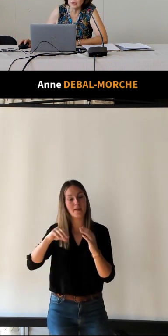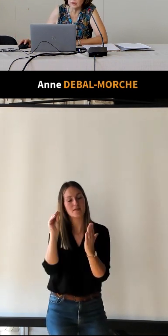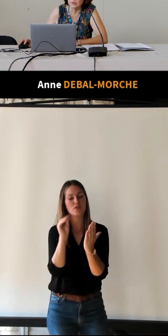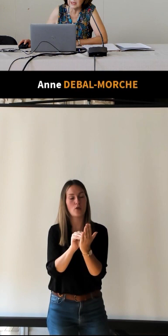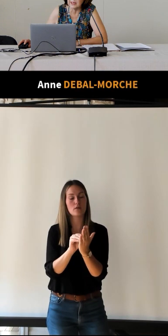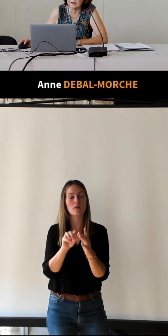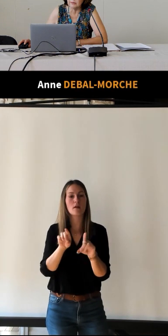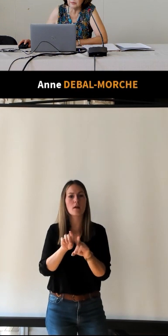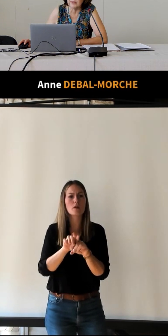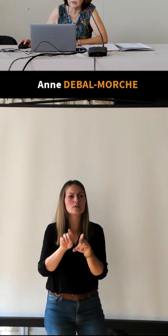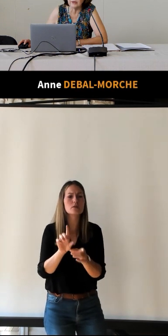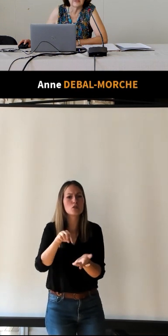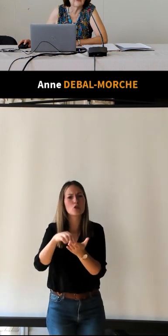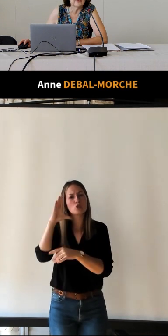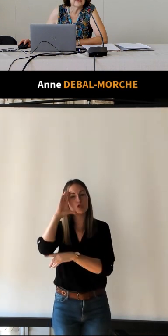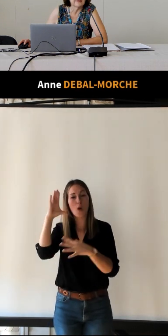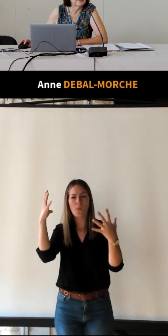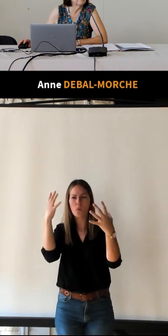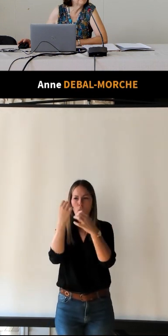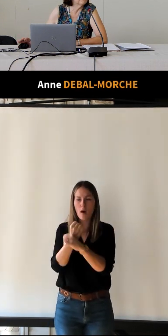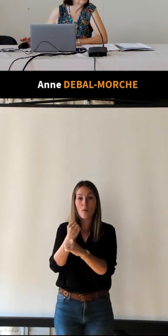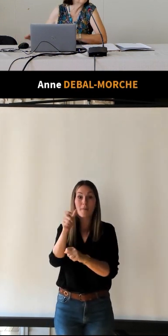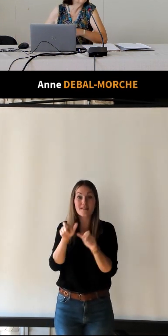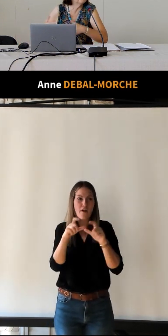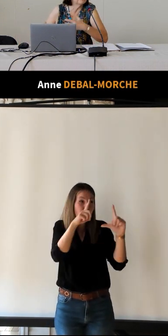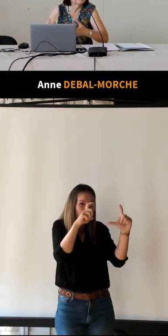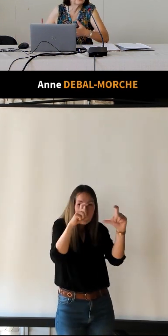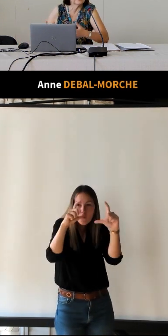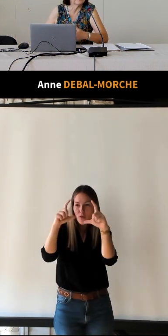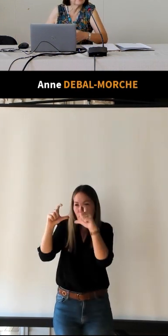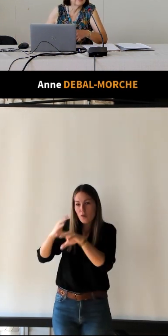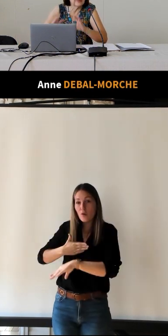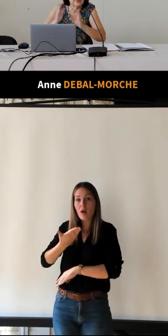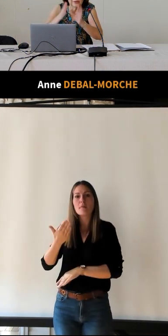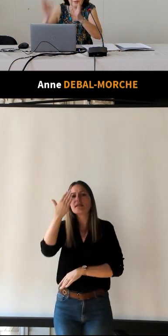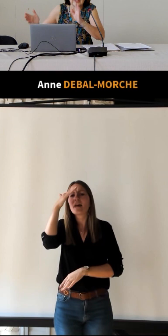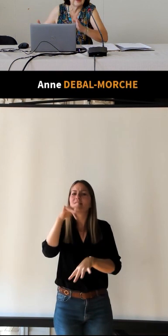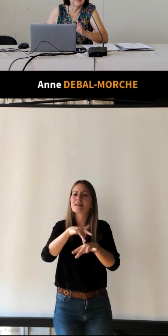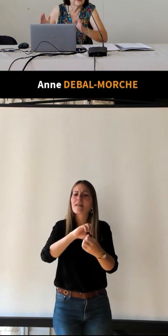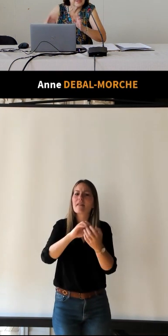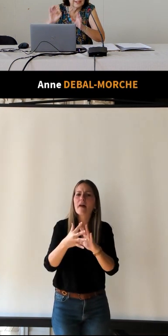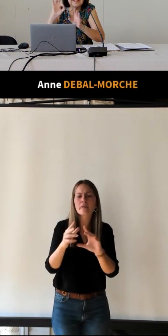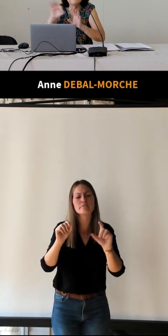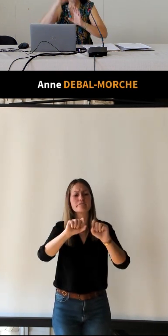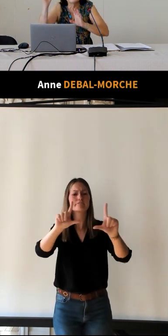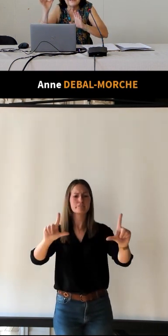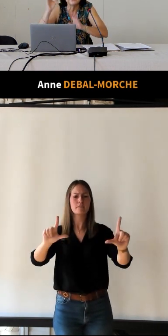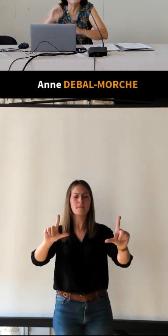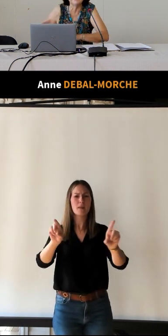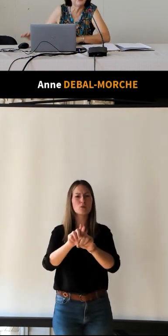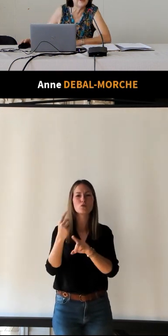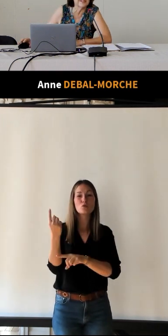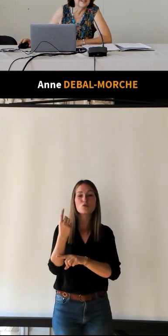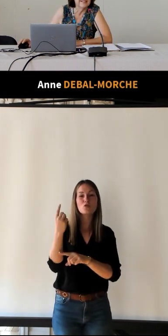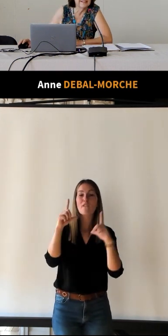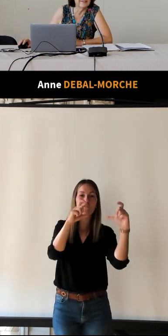une chambre noire pour les photographes. Comme maintenant, un petit peu, quand on est sur Internet, vous avez l'essentiel et puis le